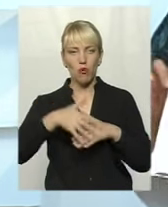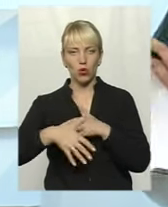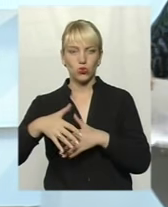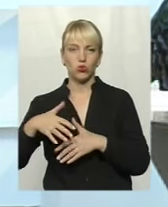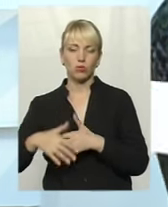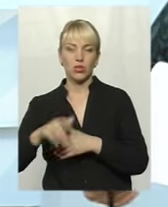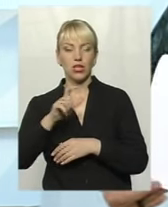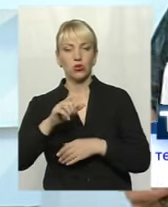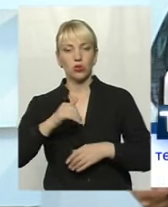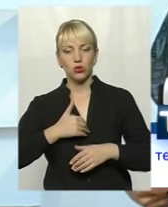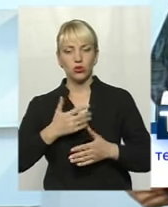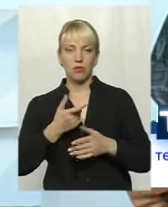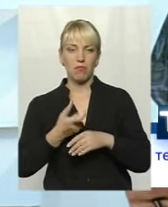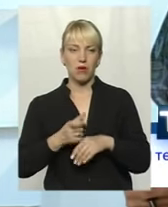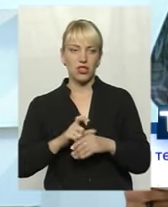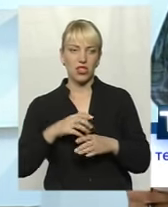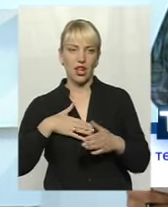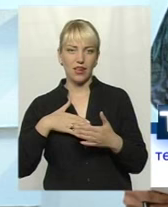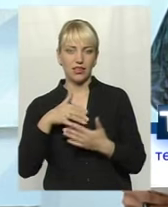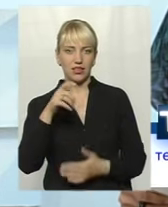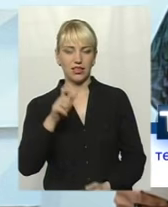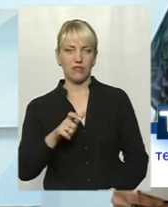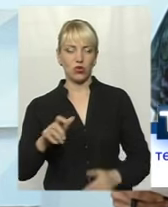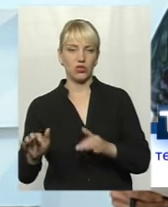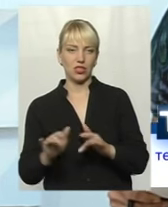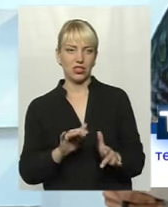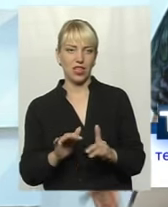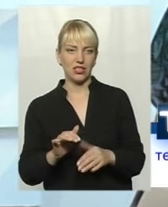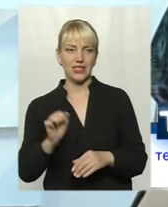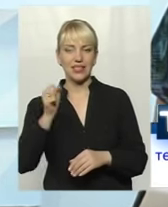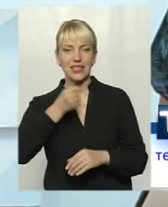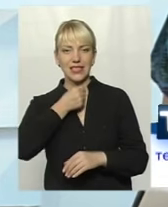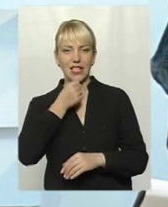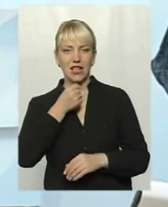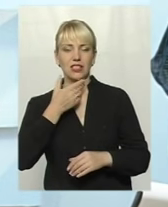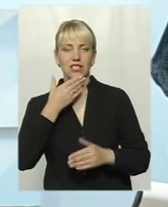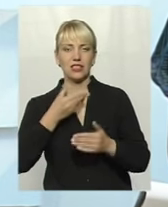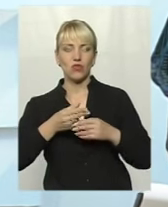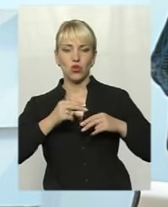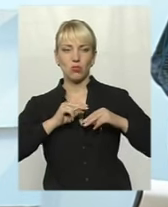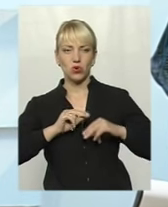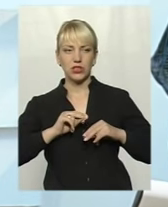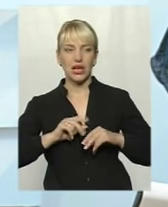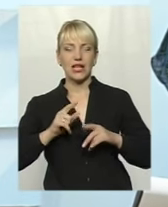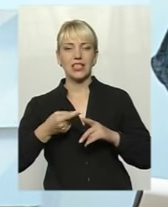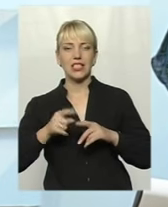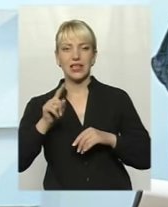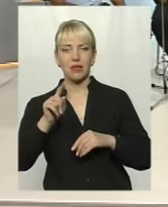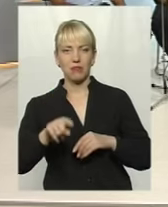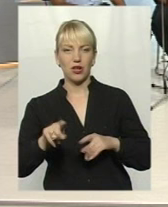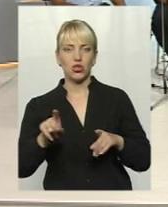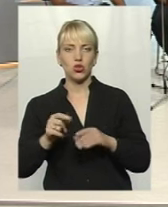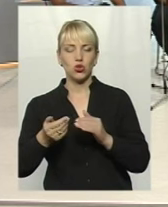бачити більш активну діяльність старости на своїй посаді, тим паче, що він до того був